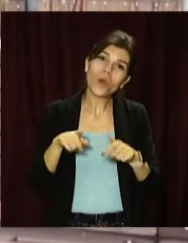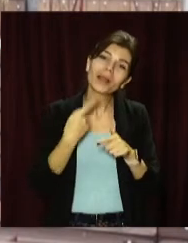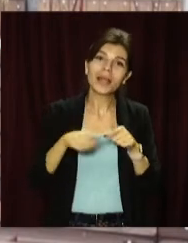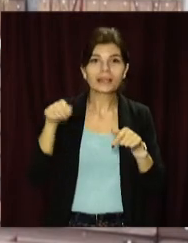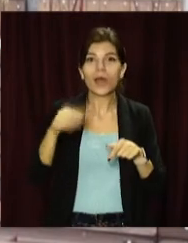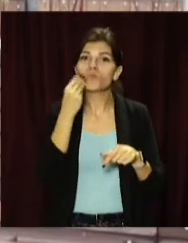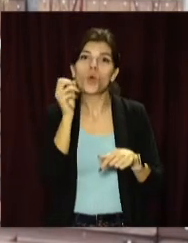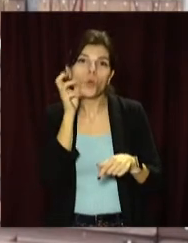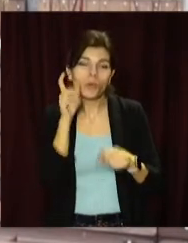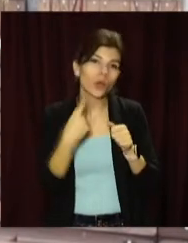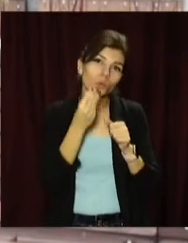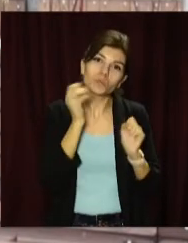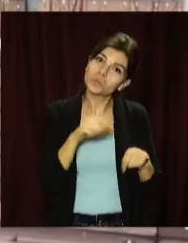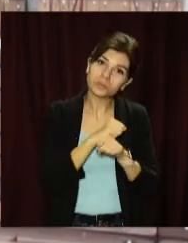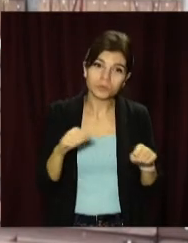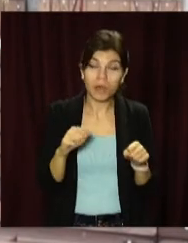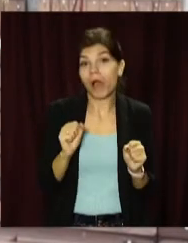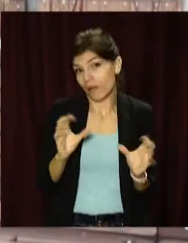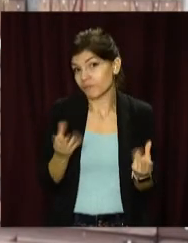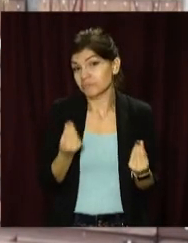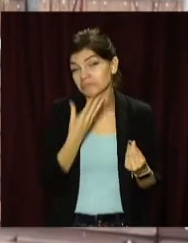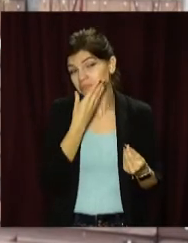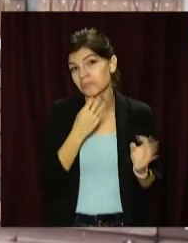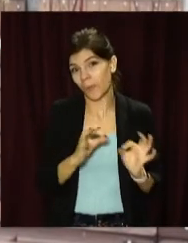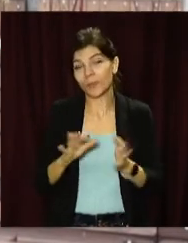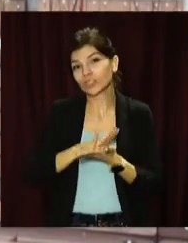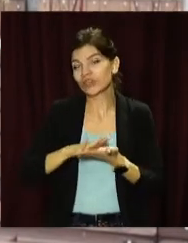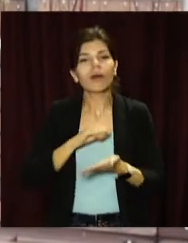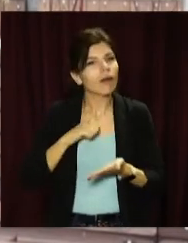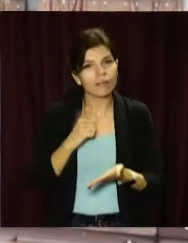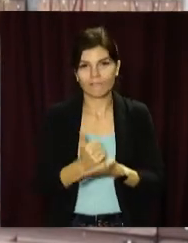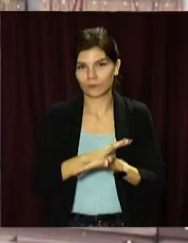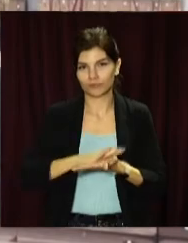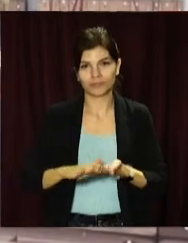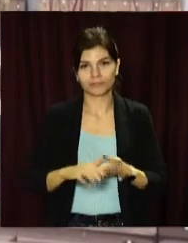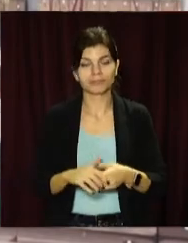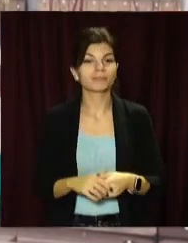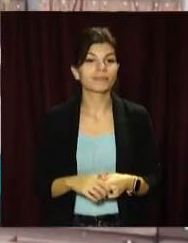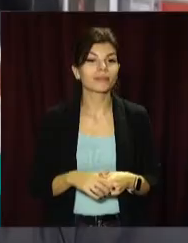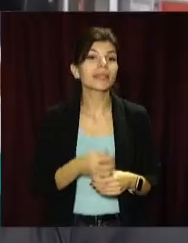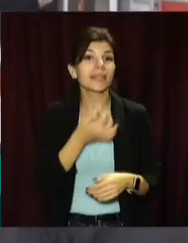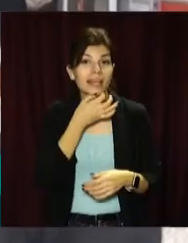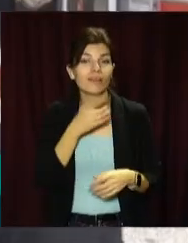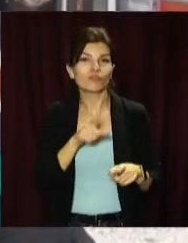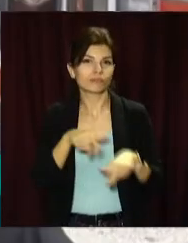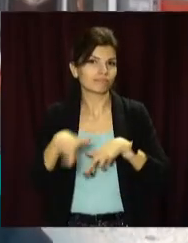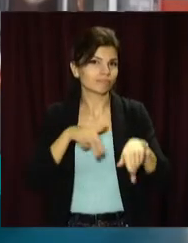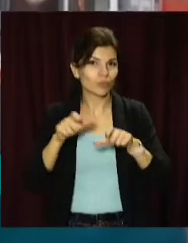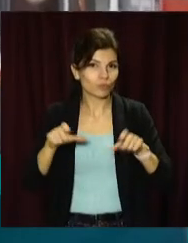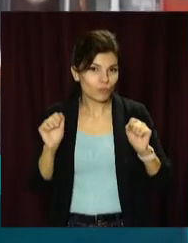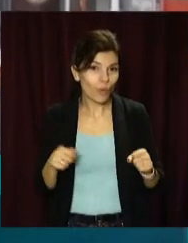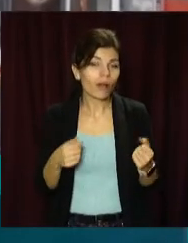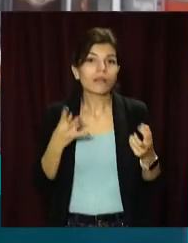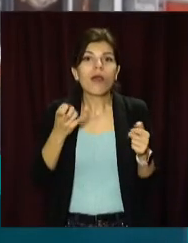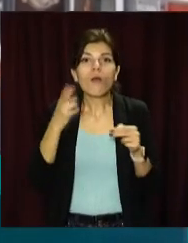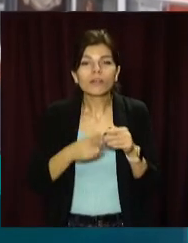Можно ли буде там обедати или ужинать. Ось так все красиво, нормально, чисто, найголовніше – чисто». «Мравиться те, що тепер це стала